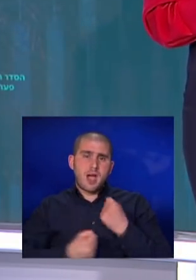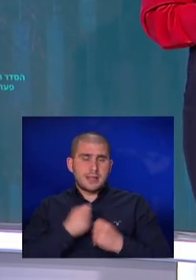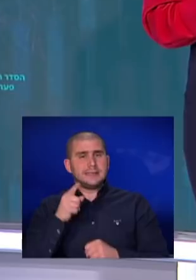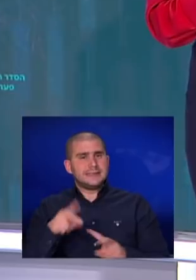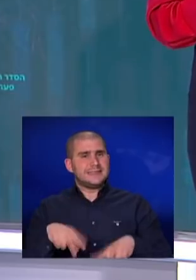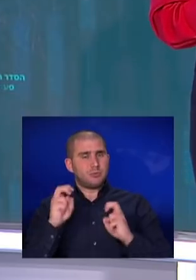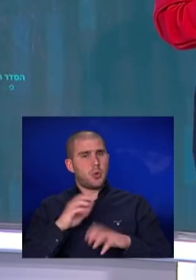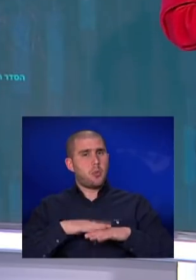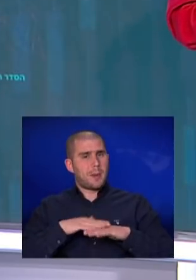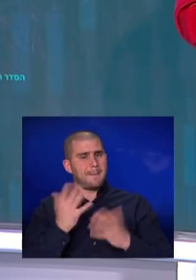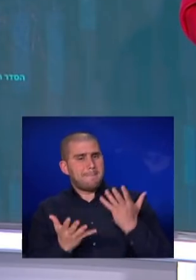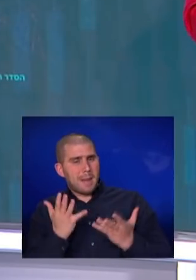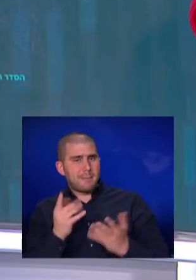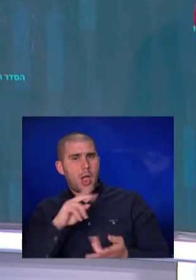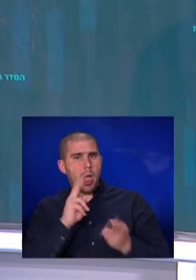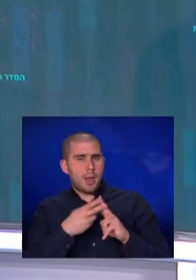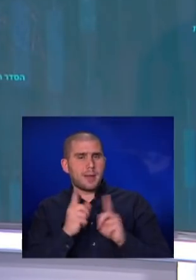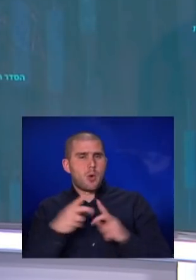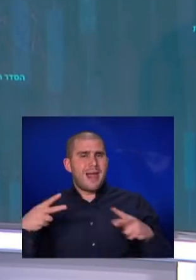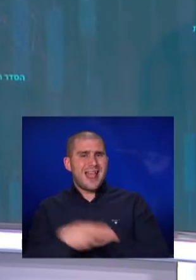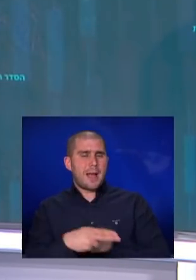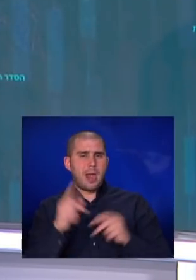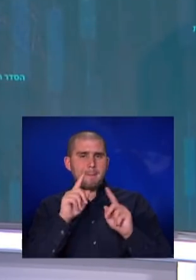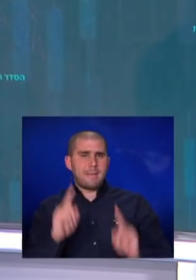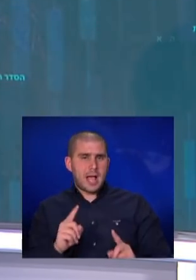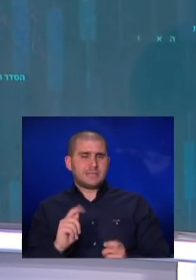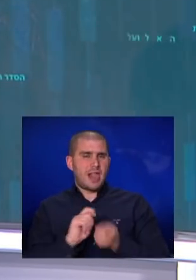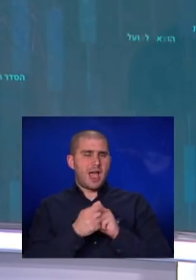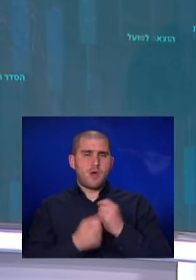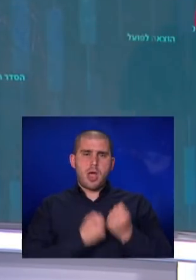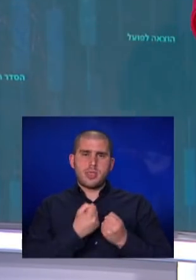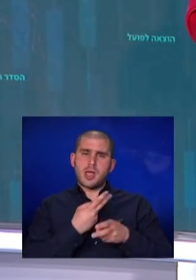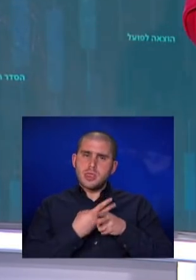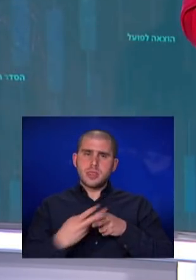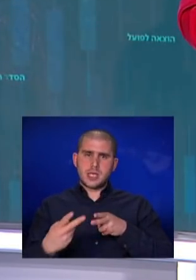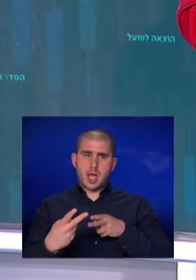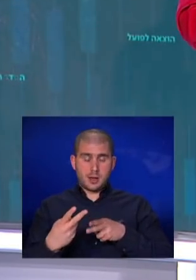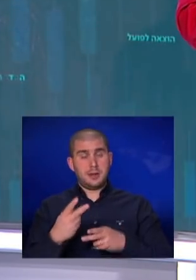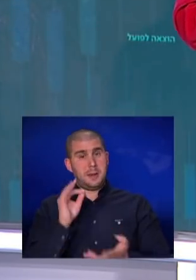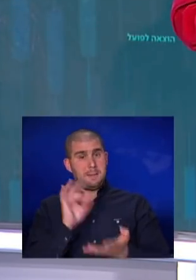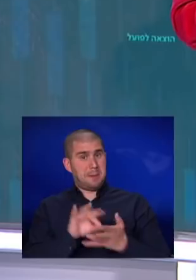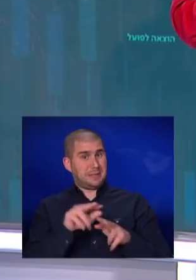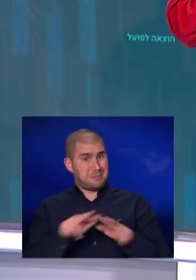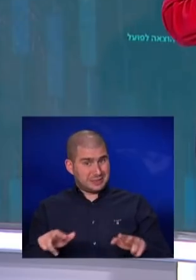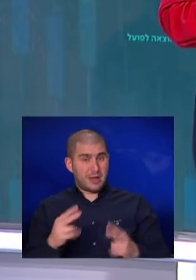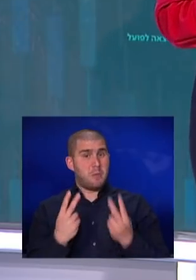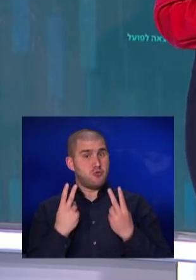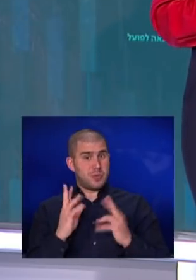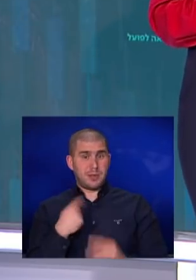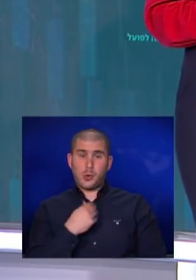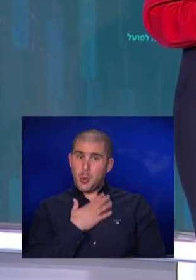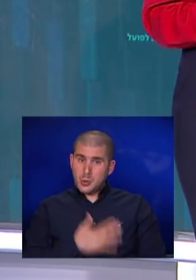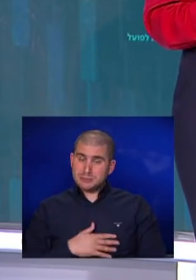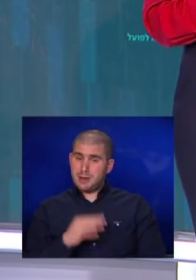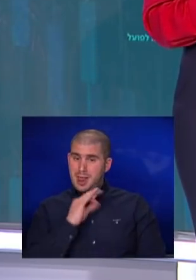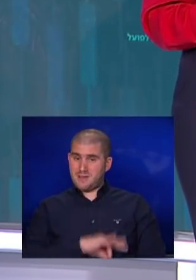הזמן שהמומחים העריכו שיקח לעולם להיגמל מגז טבעי ולעבור לאנרגיות נקיות יותר. וכשזה המצב, המשמעות היא שאם אנחנו רוצים